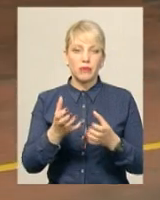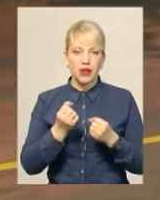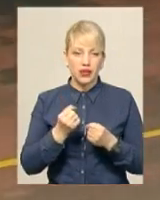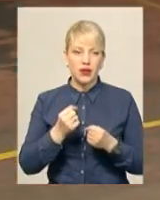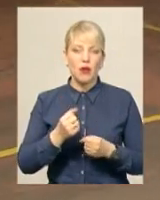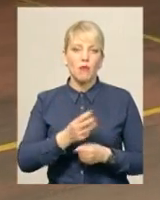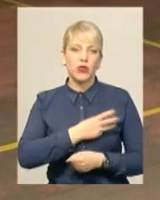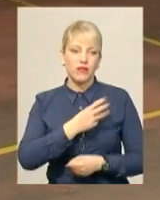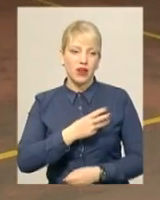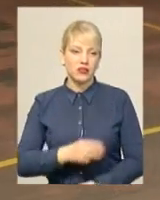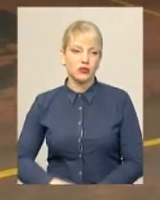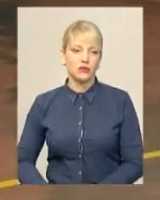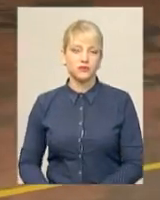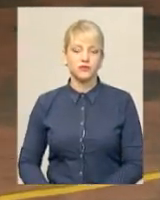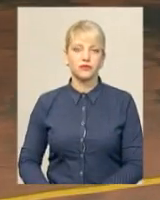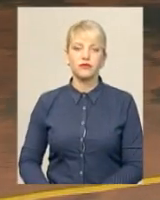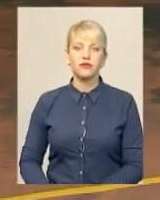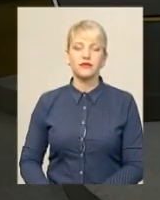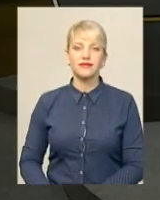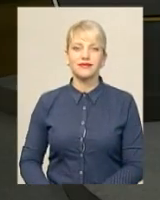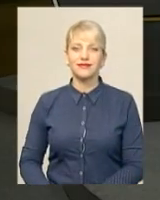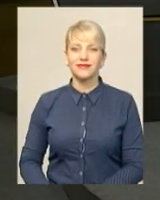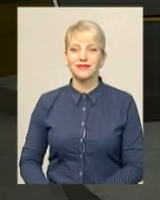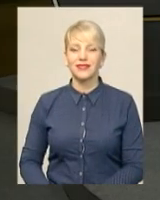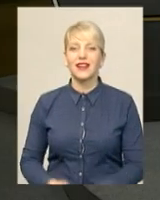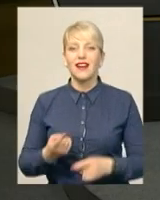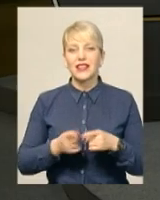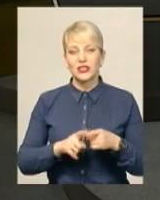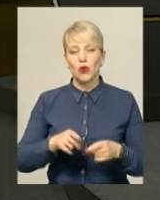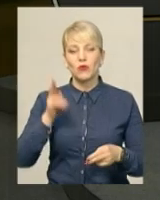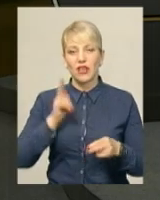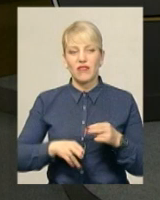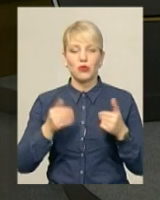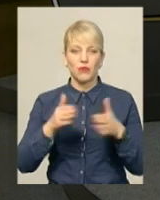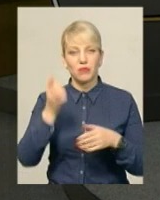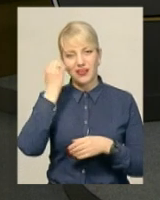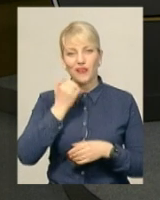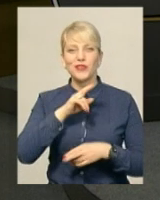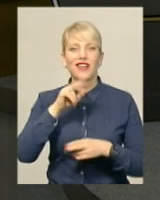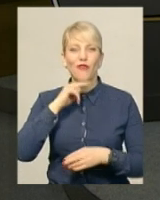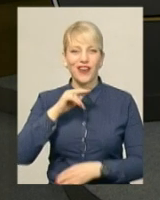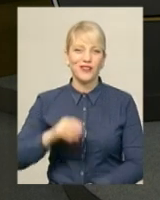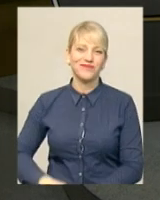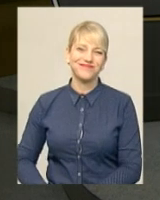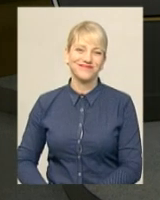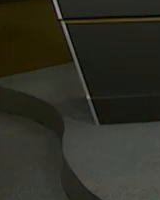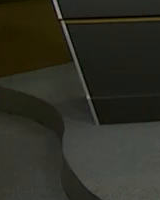Олександр Горішевський, новини Поділяцентр. На цьому ми завершуємо випуск. Дякуємо вам за увагу.